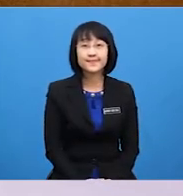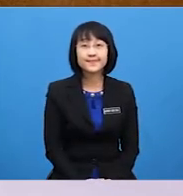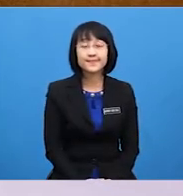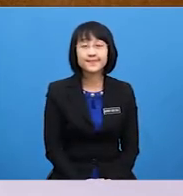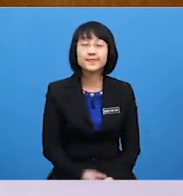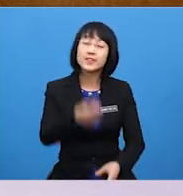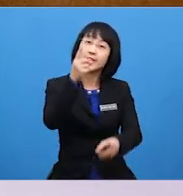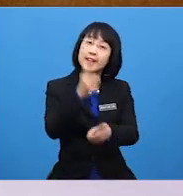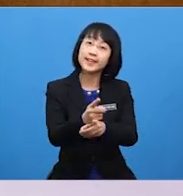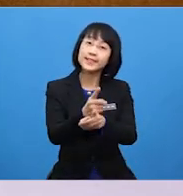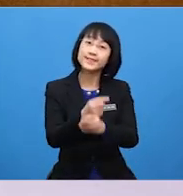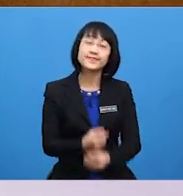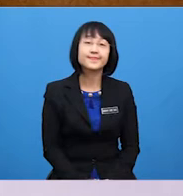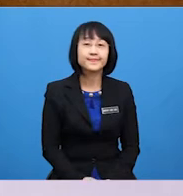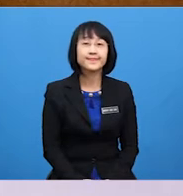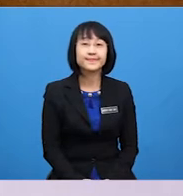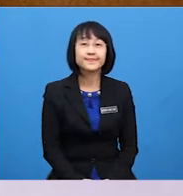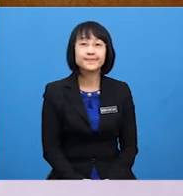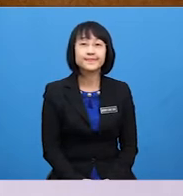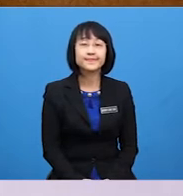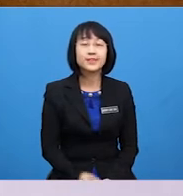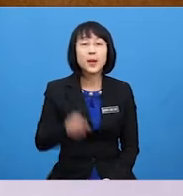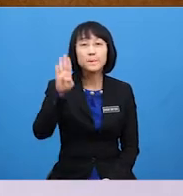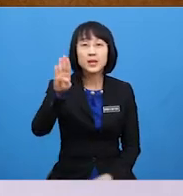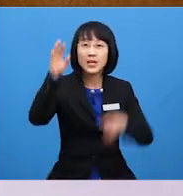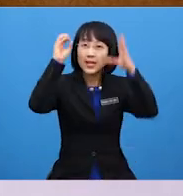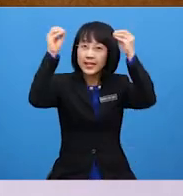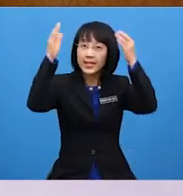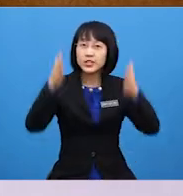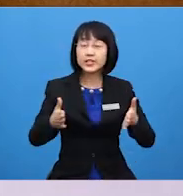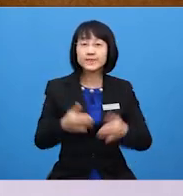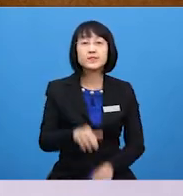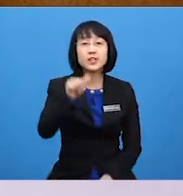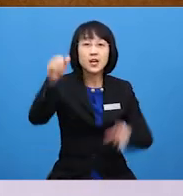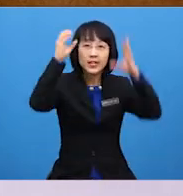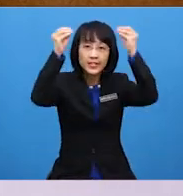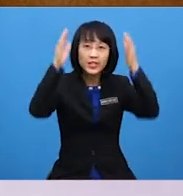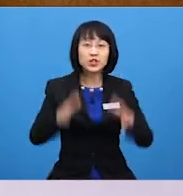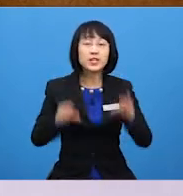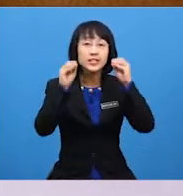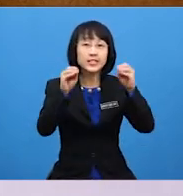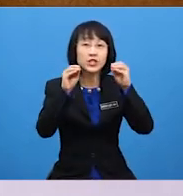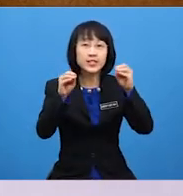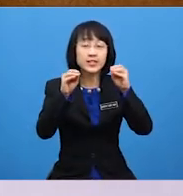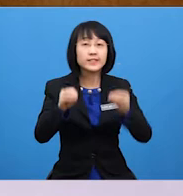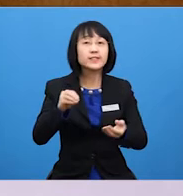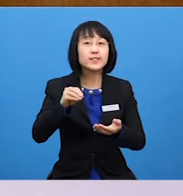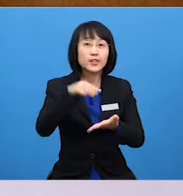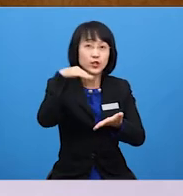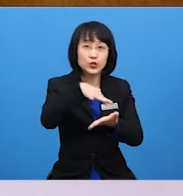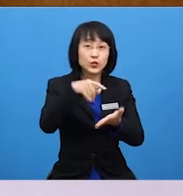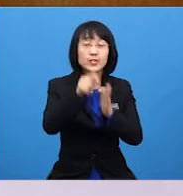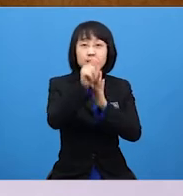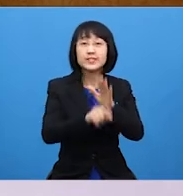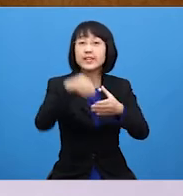Correct B Teacher A teacher Teachers Students